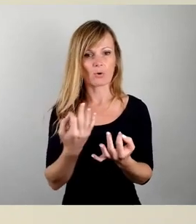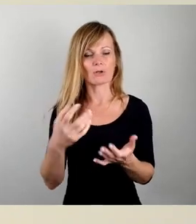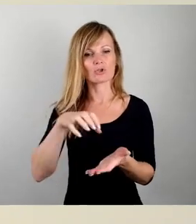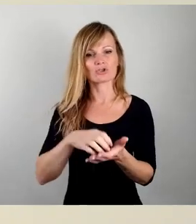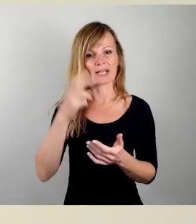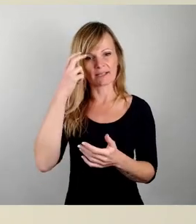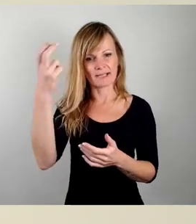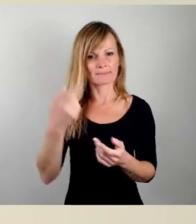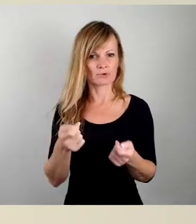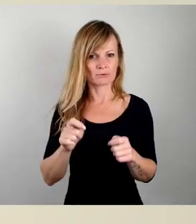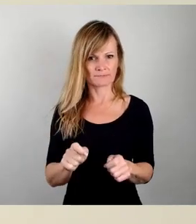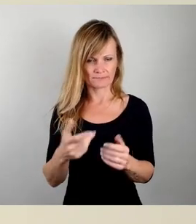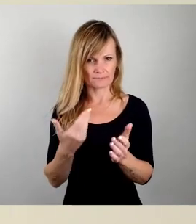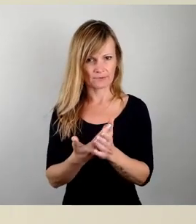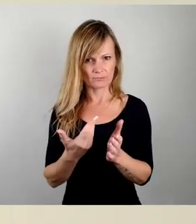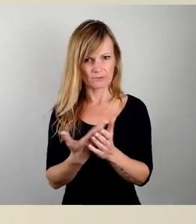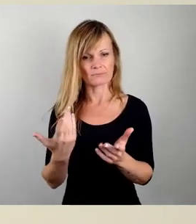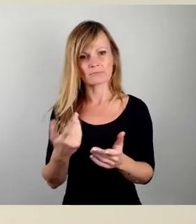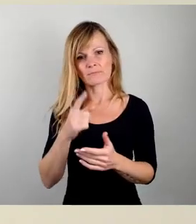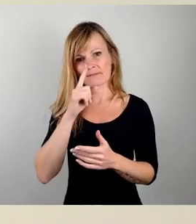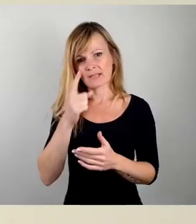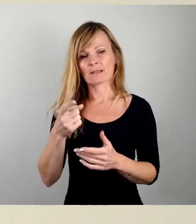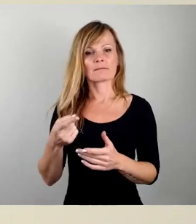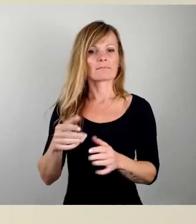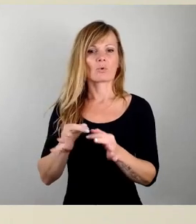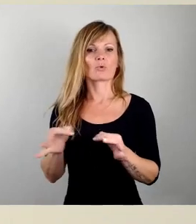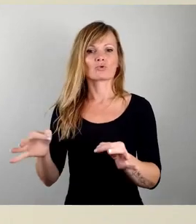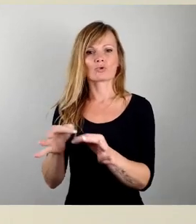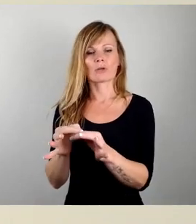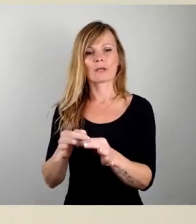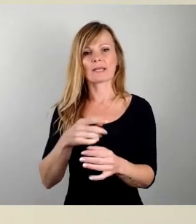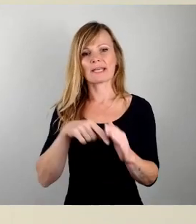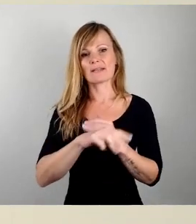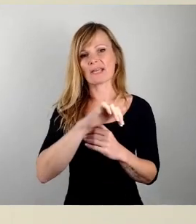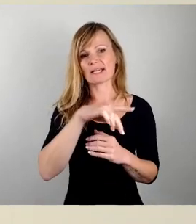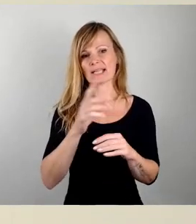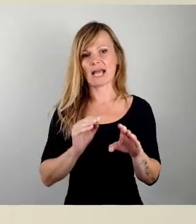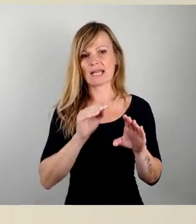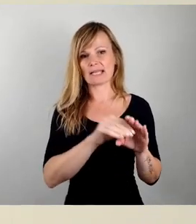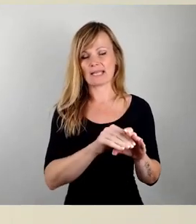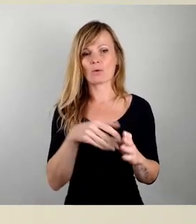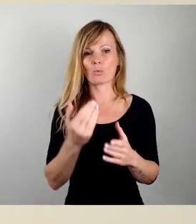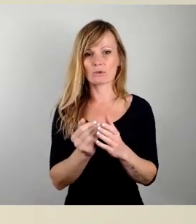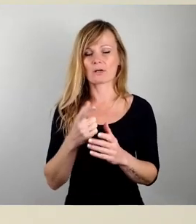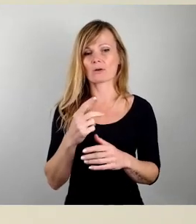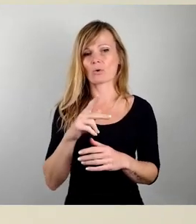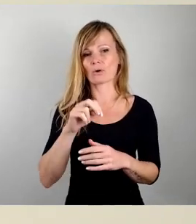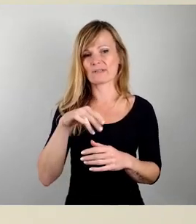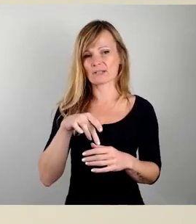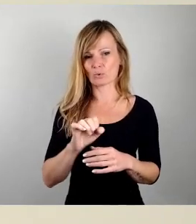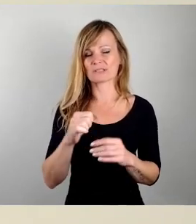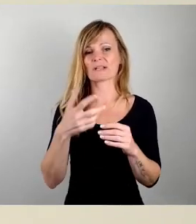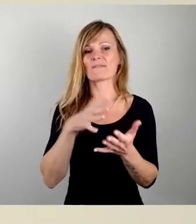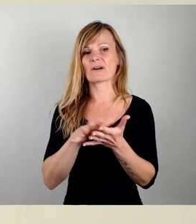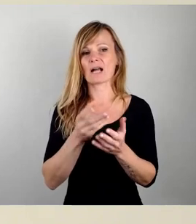WED einlegen würden, wenn wir Grundstücke über eine Konzessionsvergabe für den individuellen Wohnungsbau